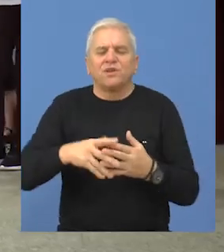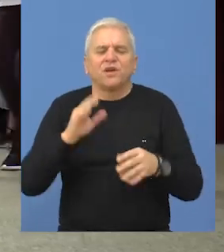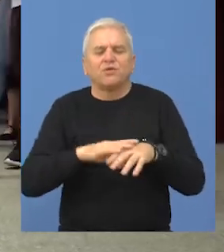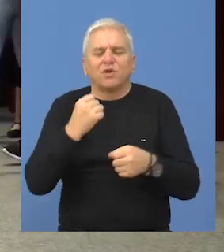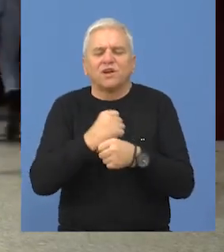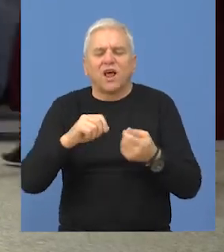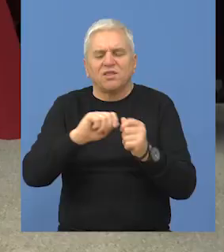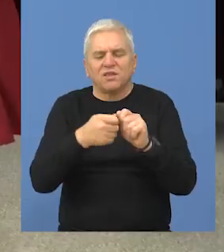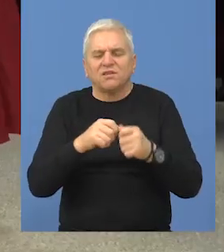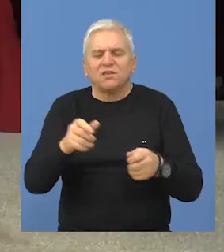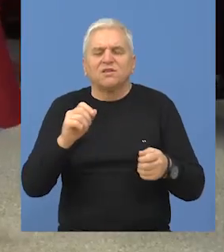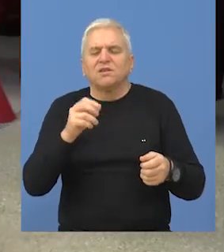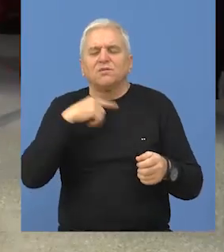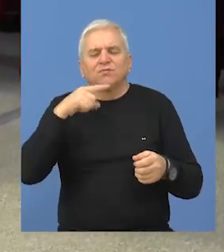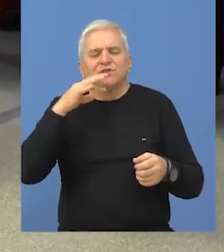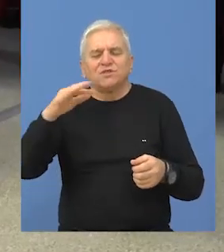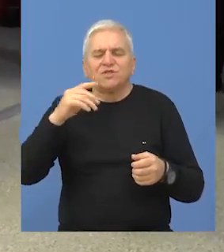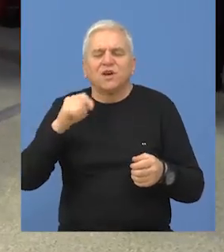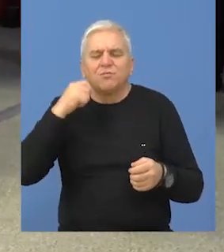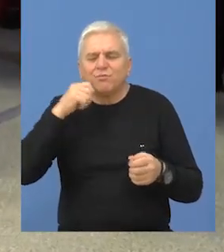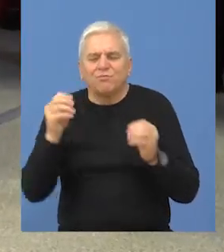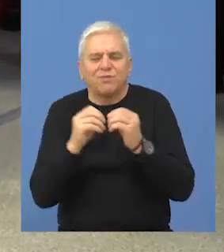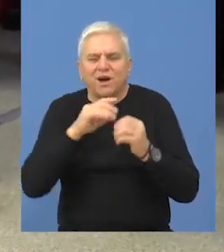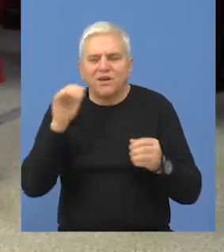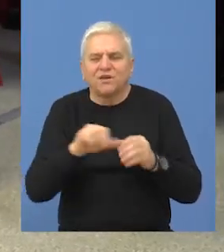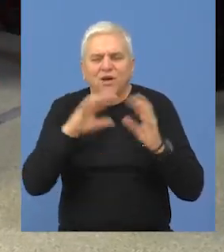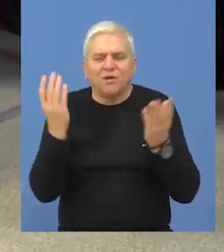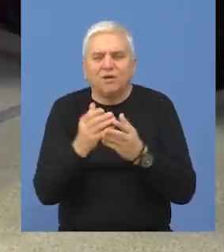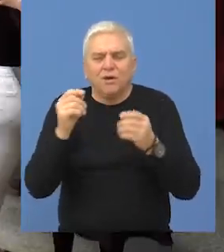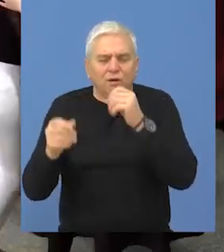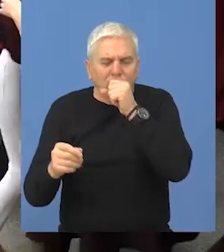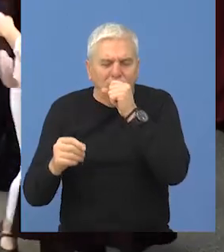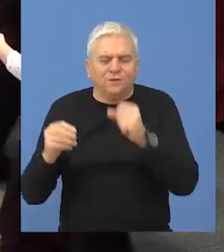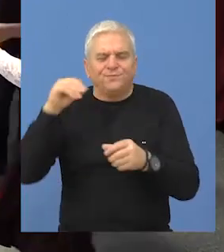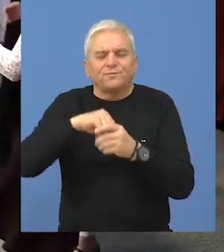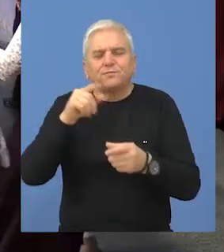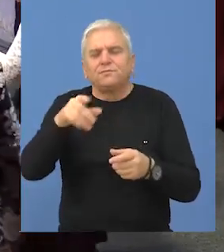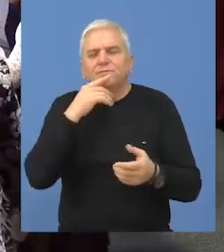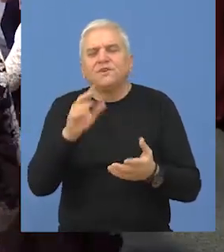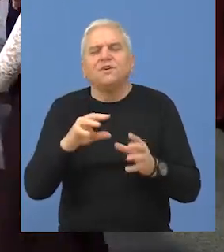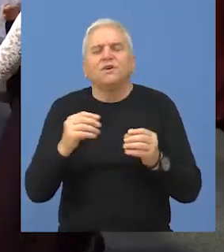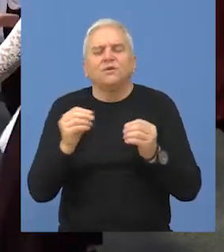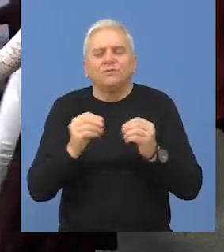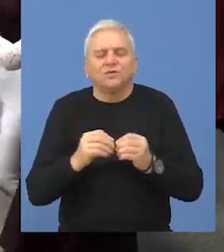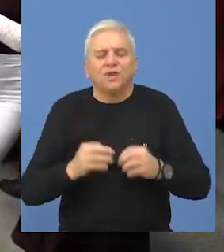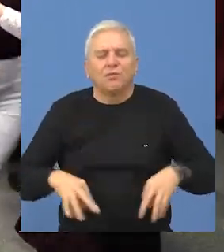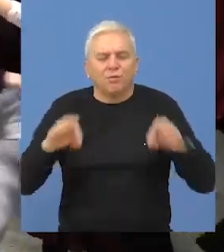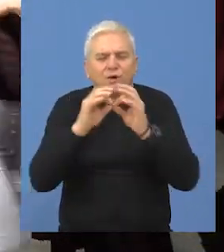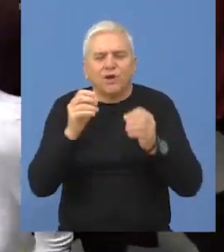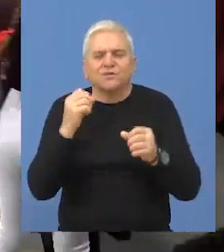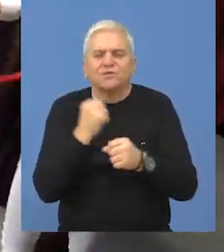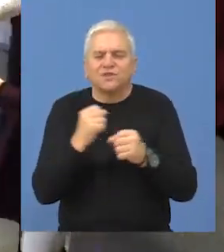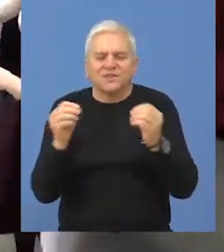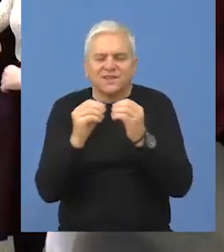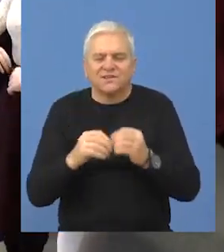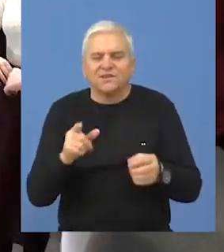ples, rukotvorine, bajke, znači sve to skupa, kompleksni program smo im priredili.